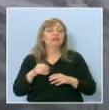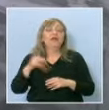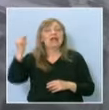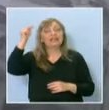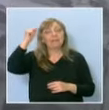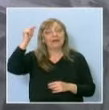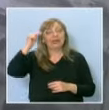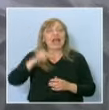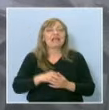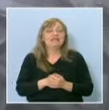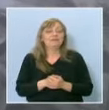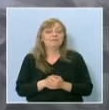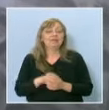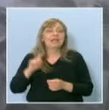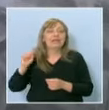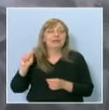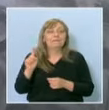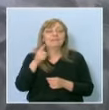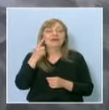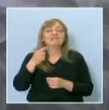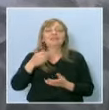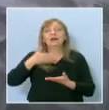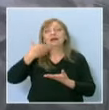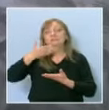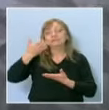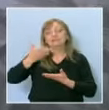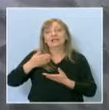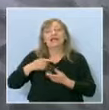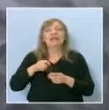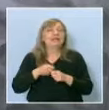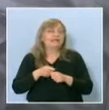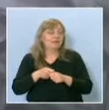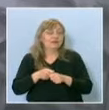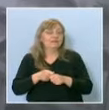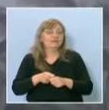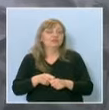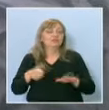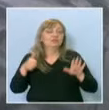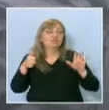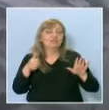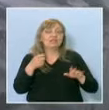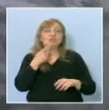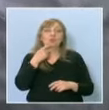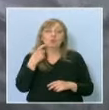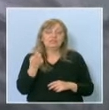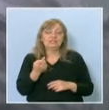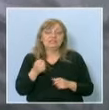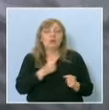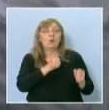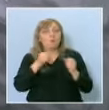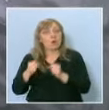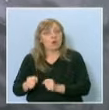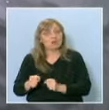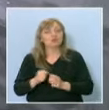България, а и първата литургия е отслужена 6 години по